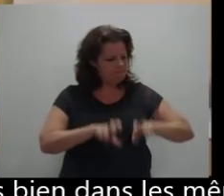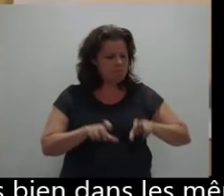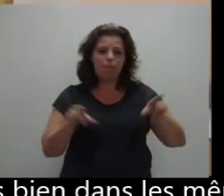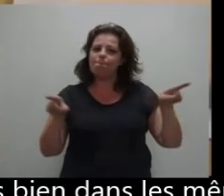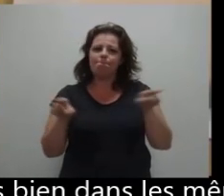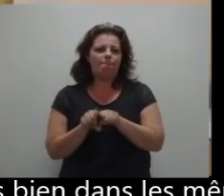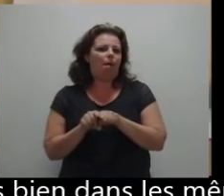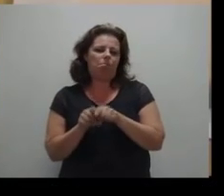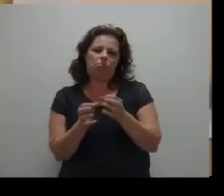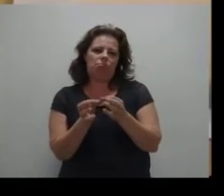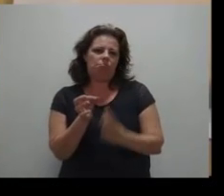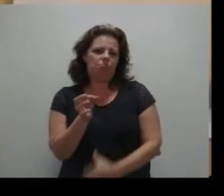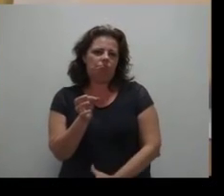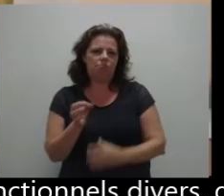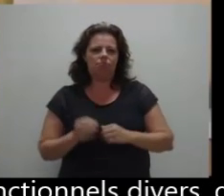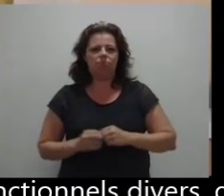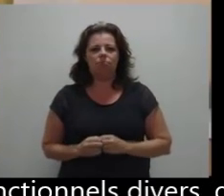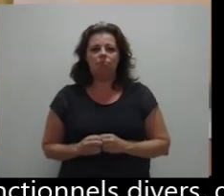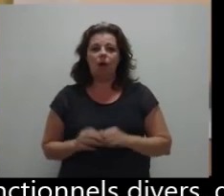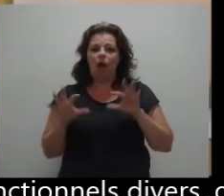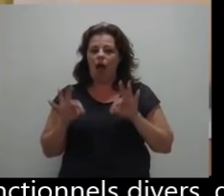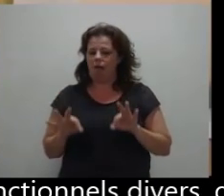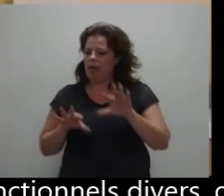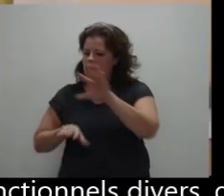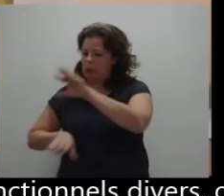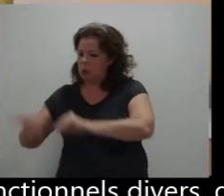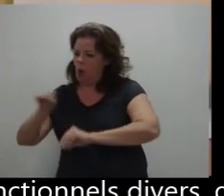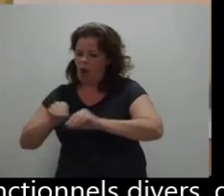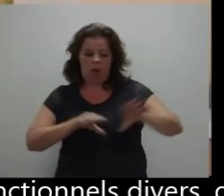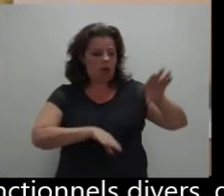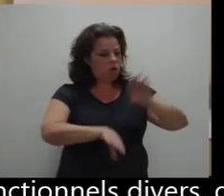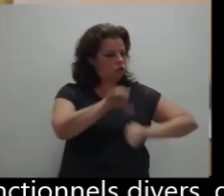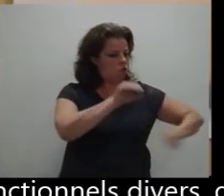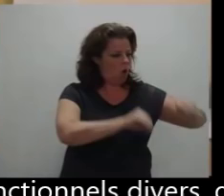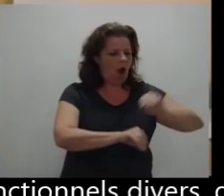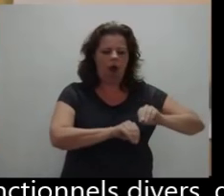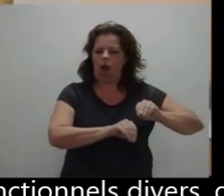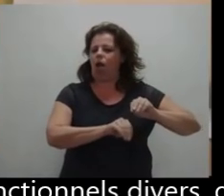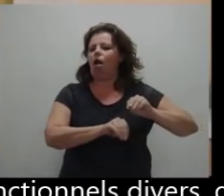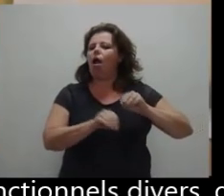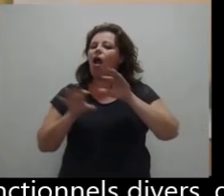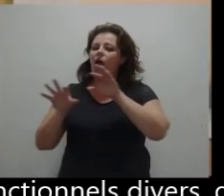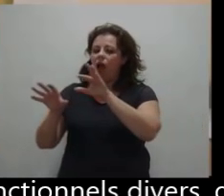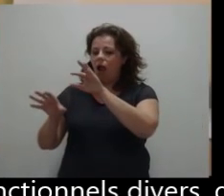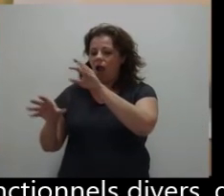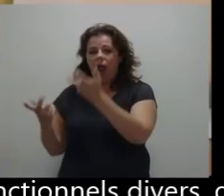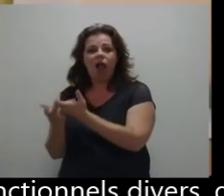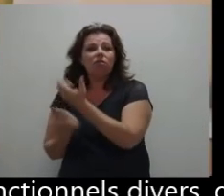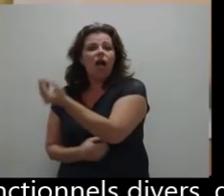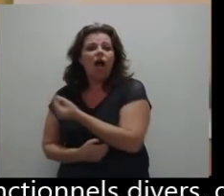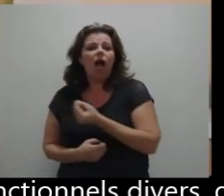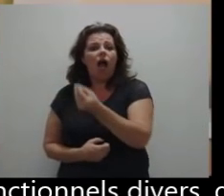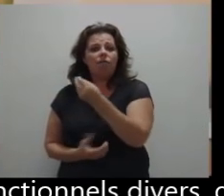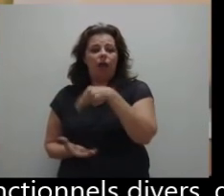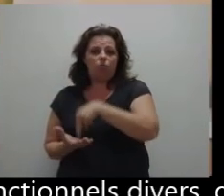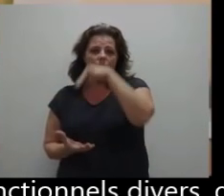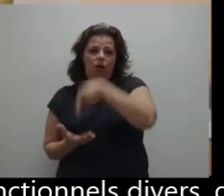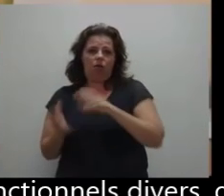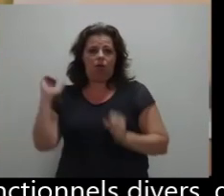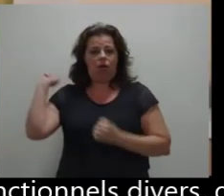sanitaires que celles qui s'occupent des dysfonctionnels divers, des hyperactifs,